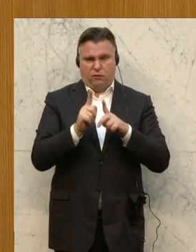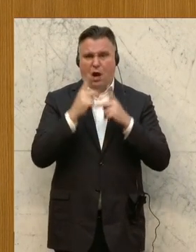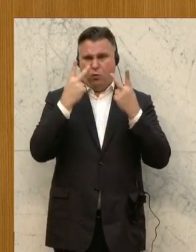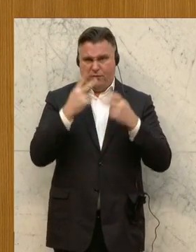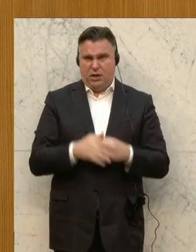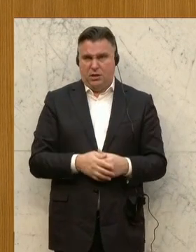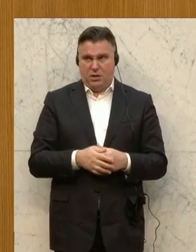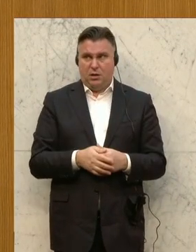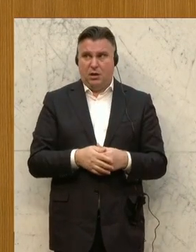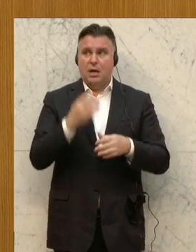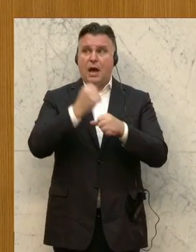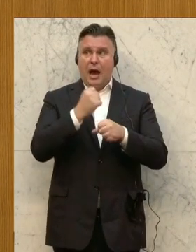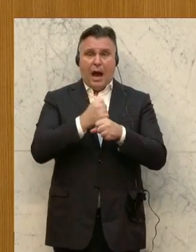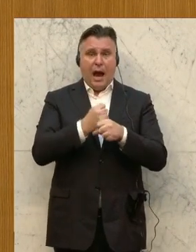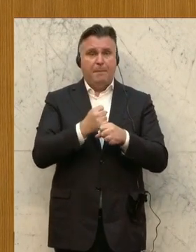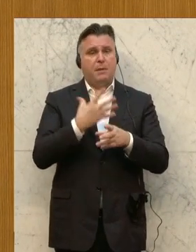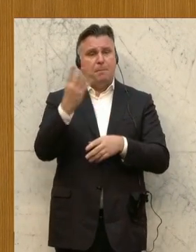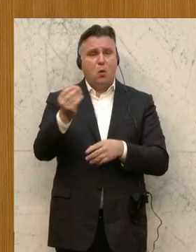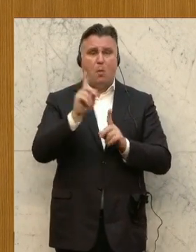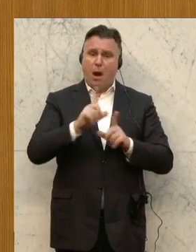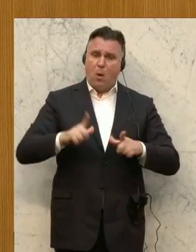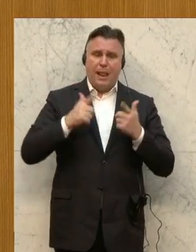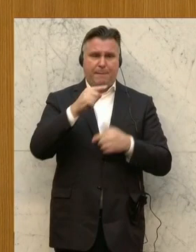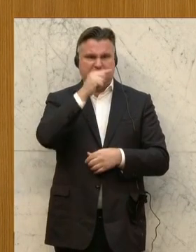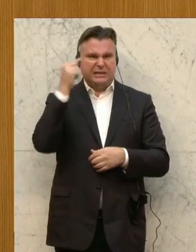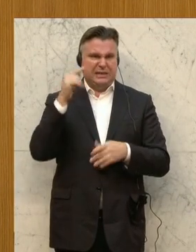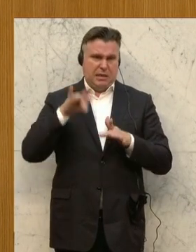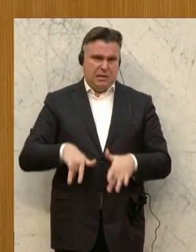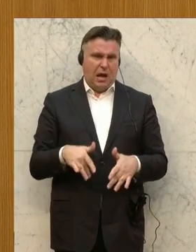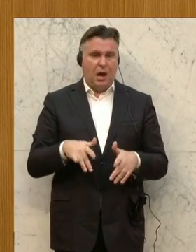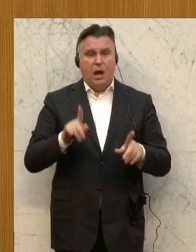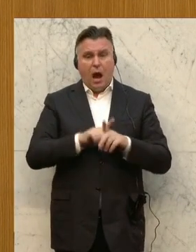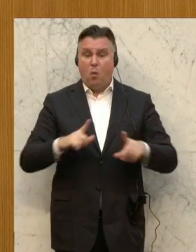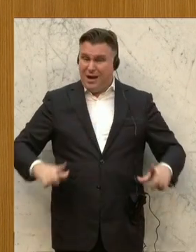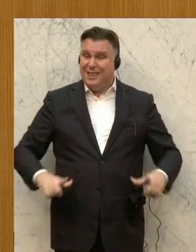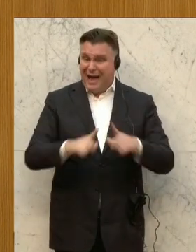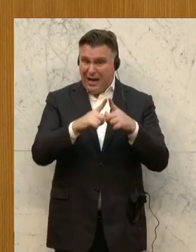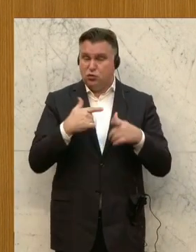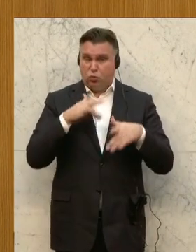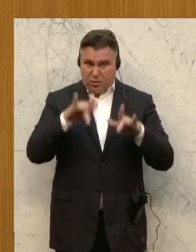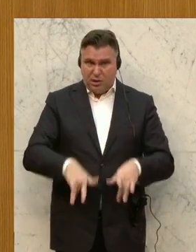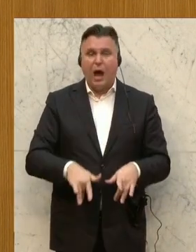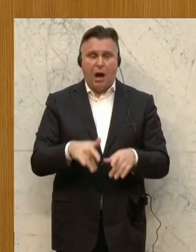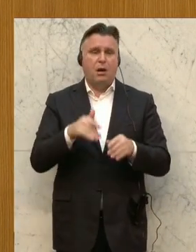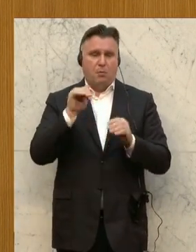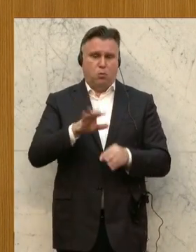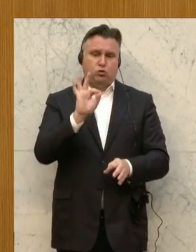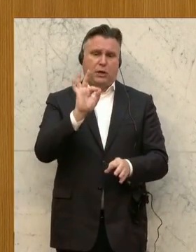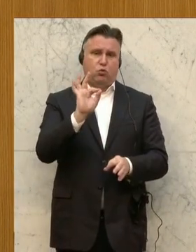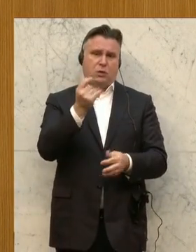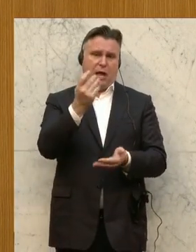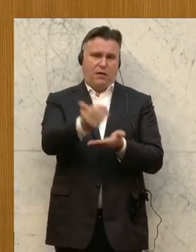Arbeit ist sinnstiftend und Leistung muss und darf sich lohnen.